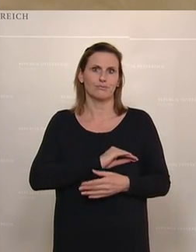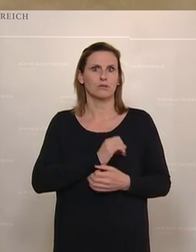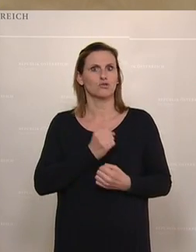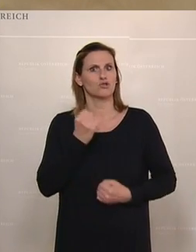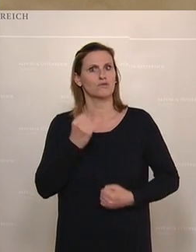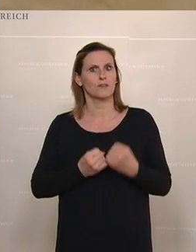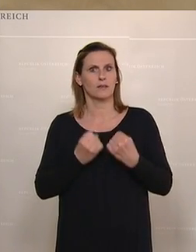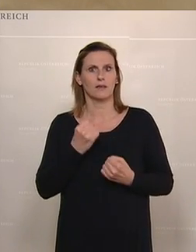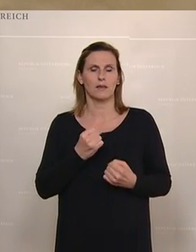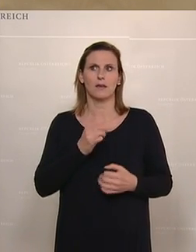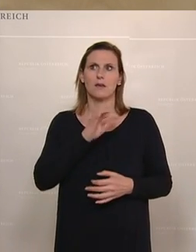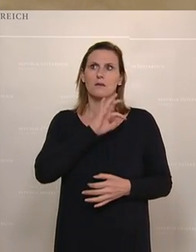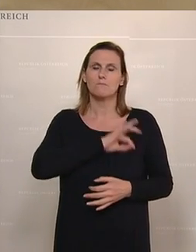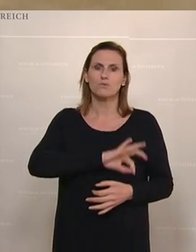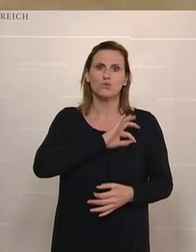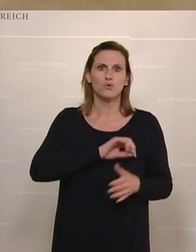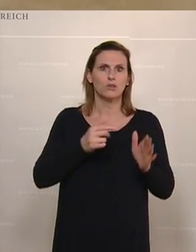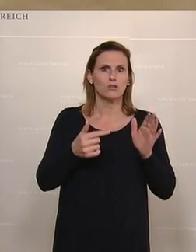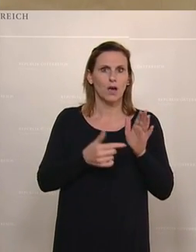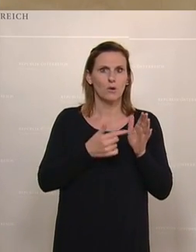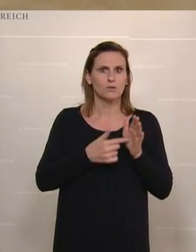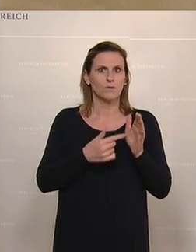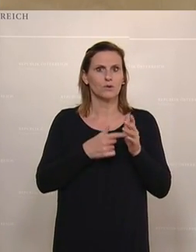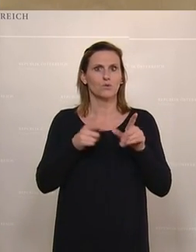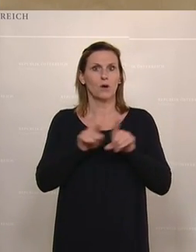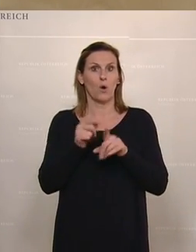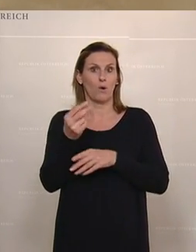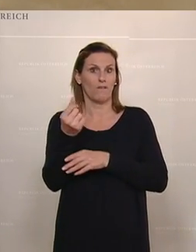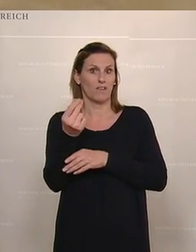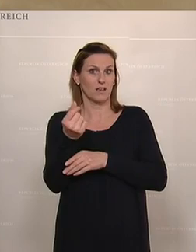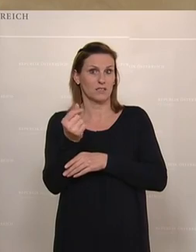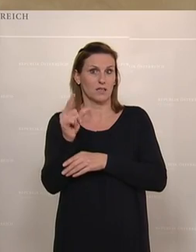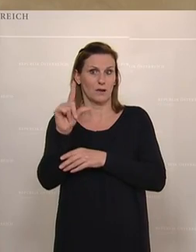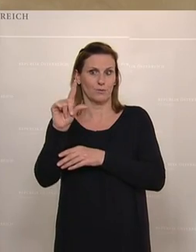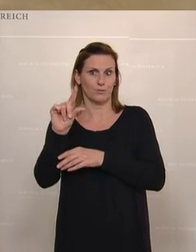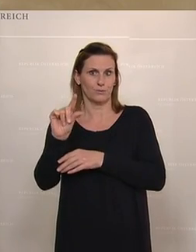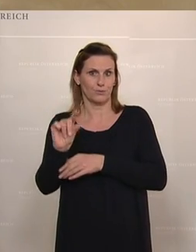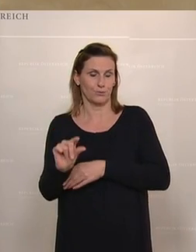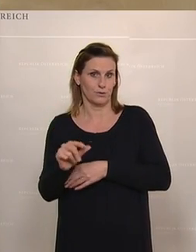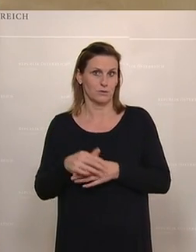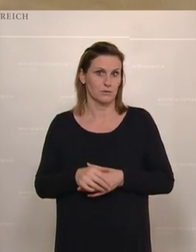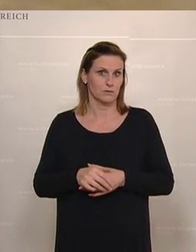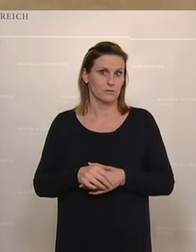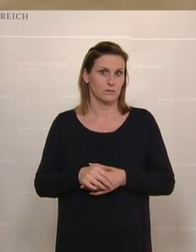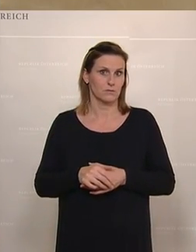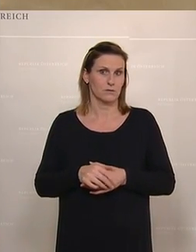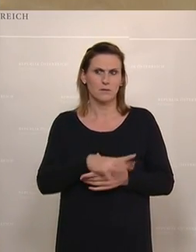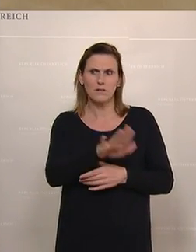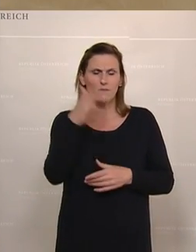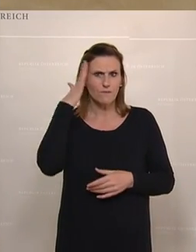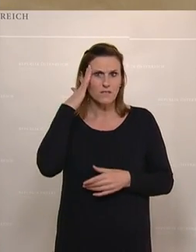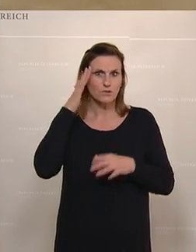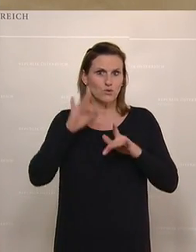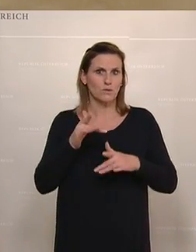betrifft die psychischen Herausforderungen, aber vor allem auch die finanziellen. Werte Kolleginnen und Kollegen, wussten Sie,